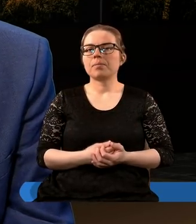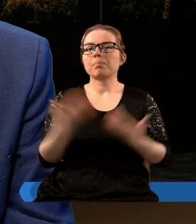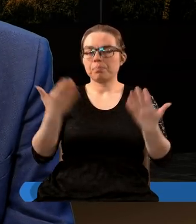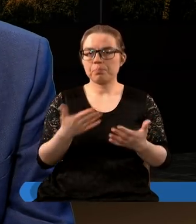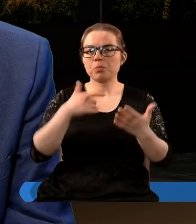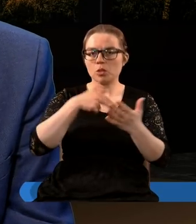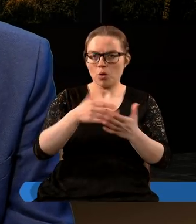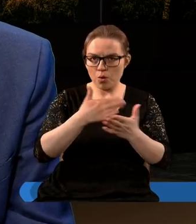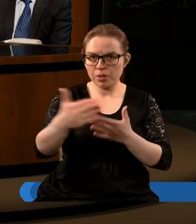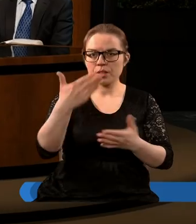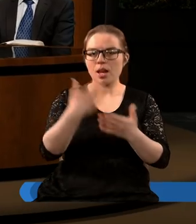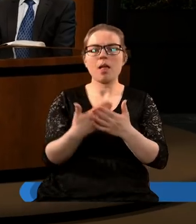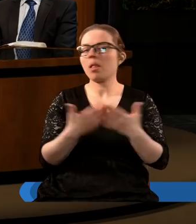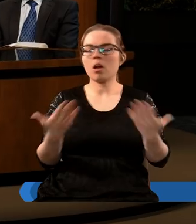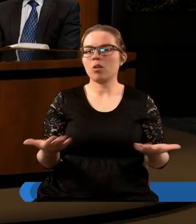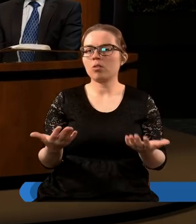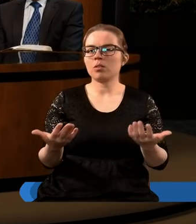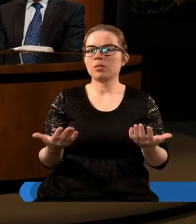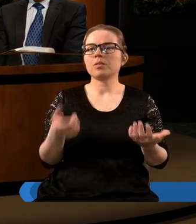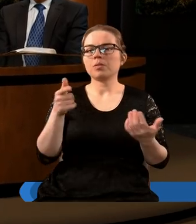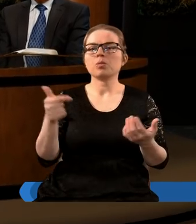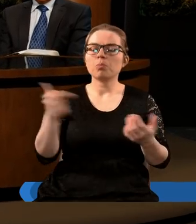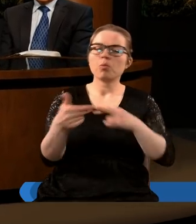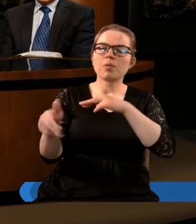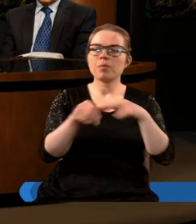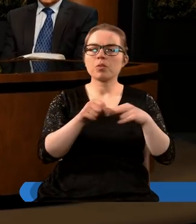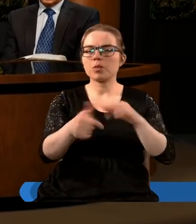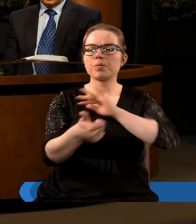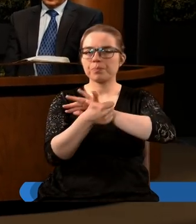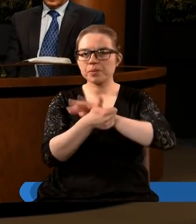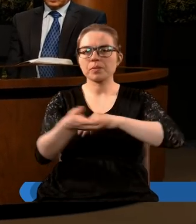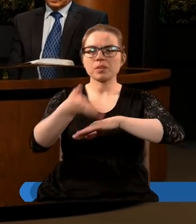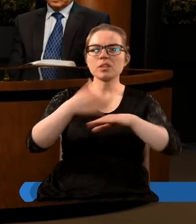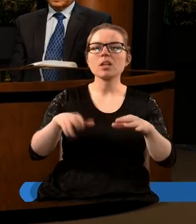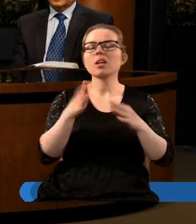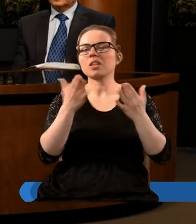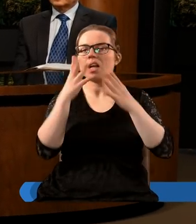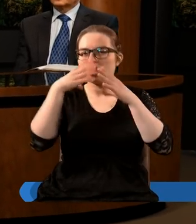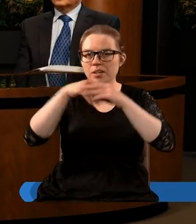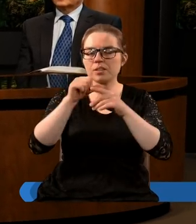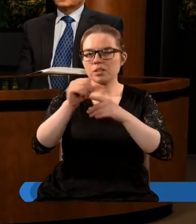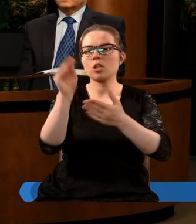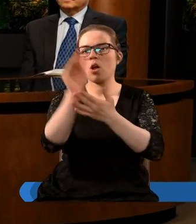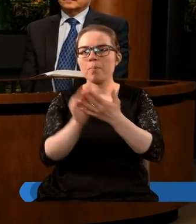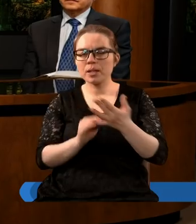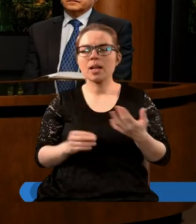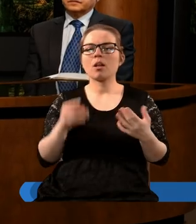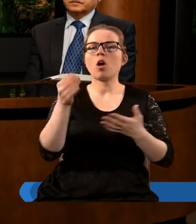dojdzie dlatego że i tu muszę wrócić do szesnastego rozdziału gdzie są opisane